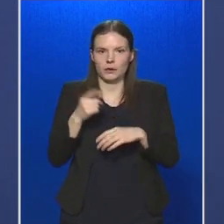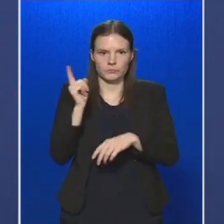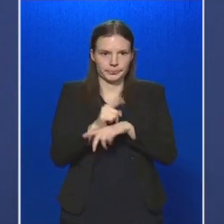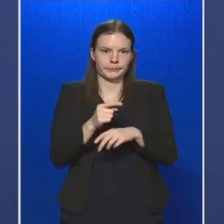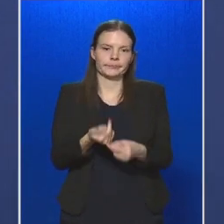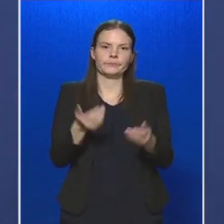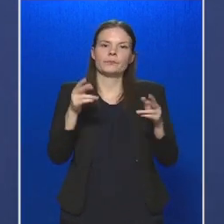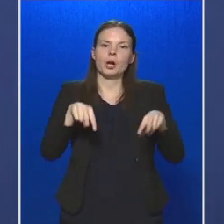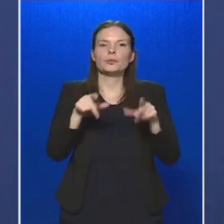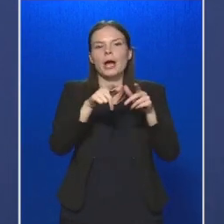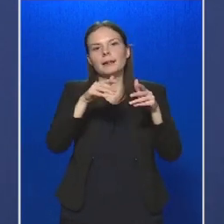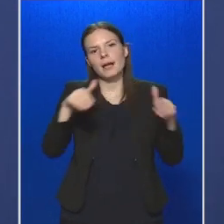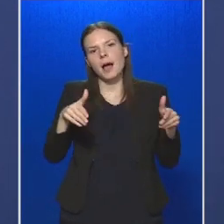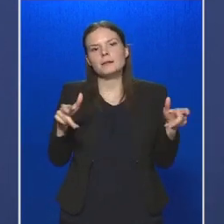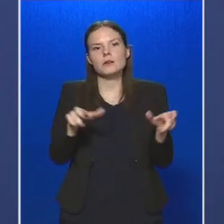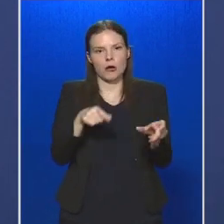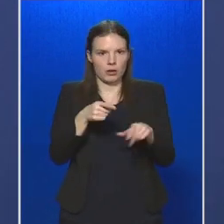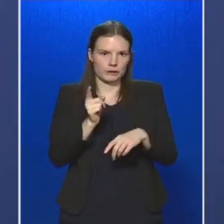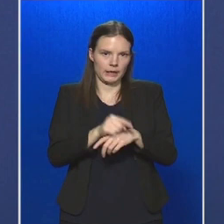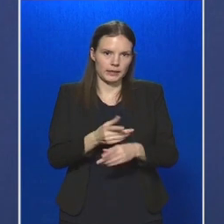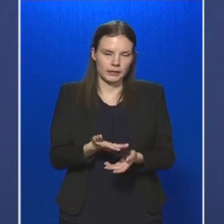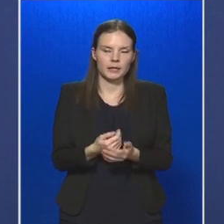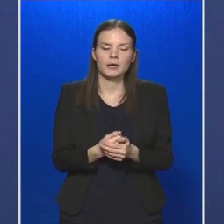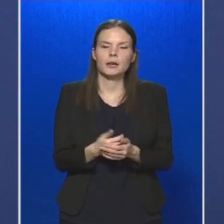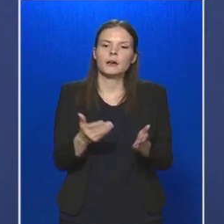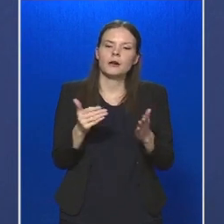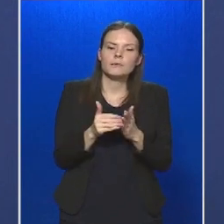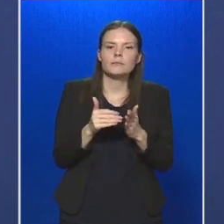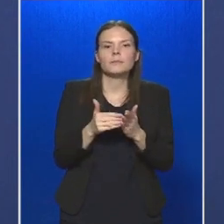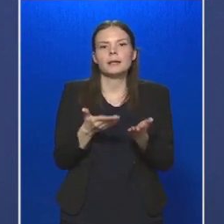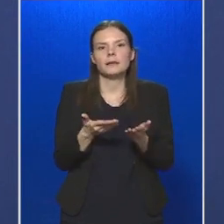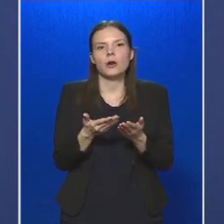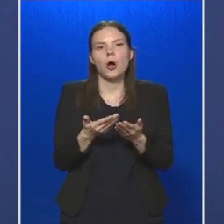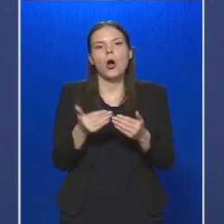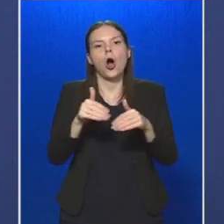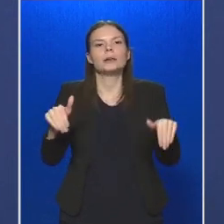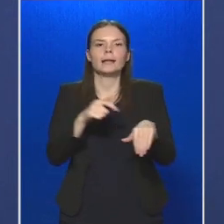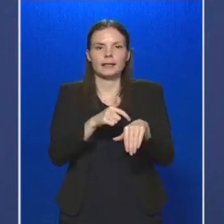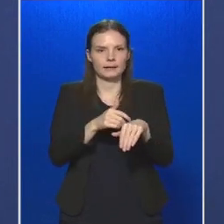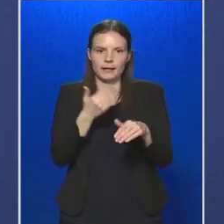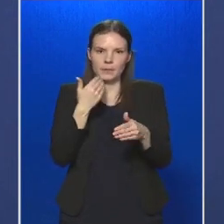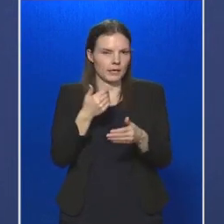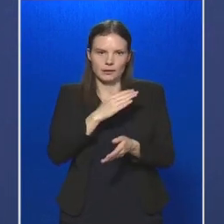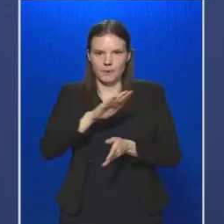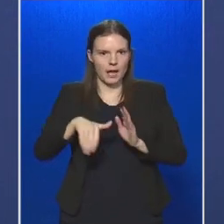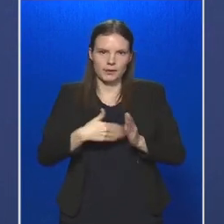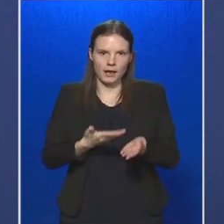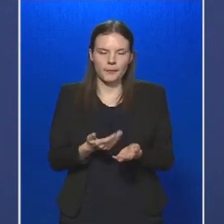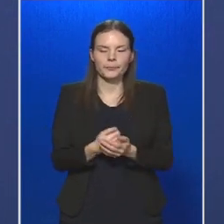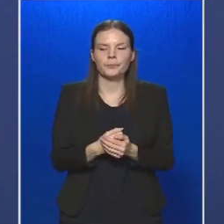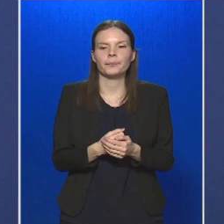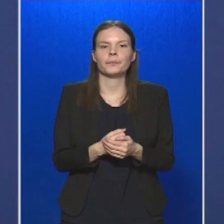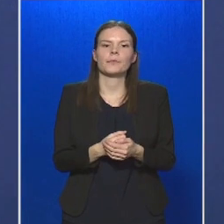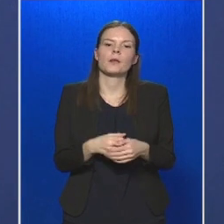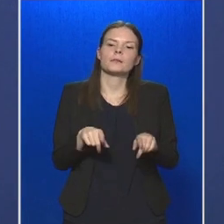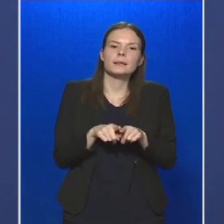hatósági házi karanténok száma, amelyeknek még a határideje nem telt el. Ezekkel